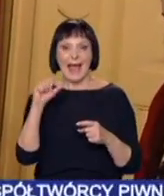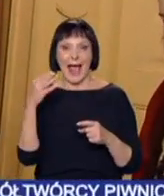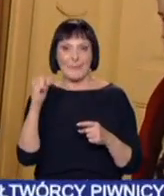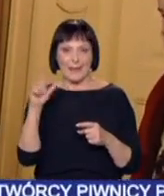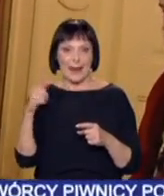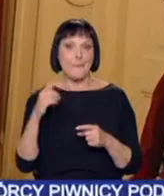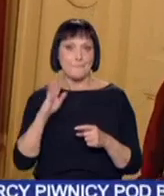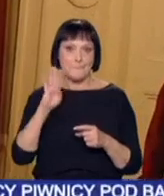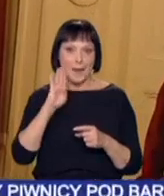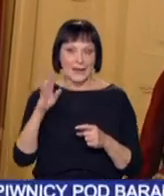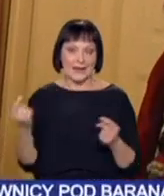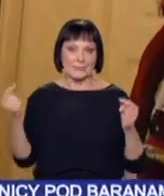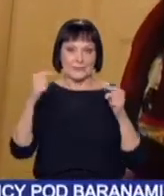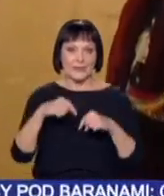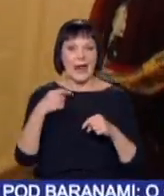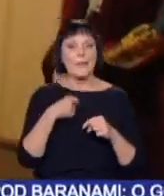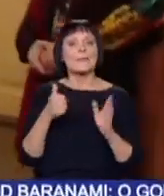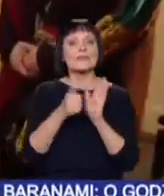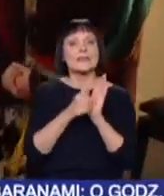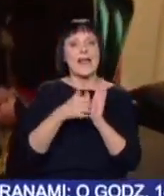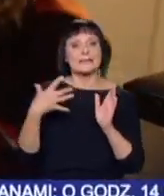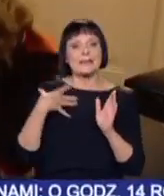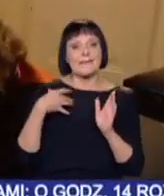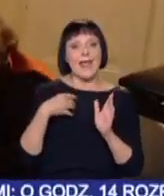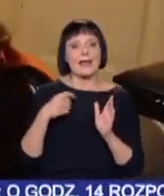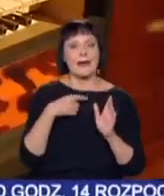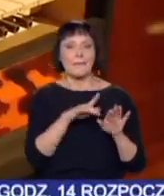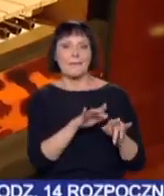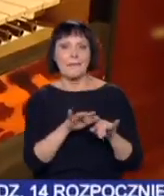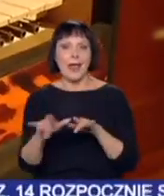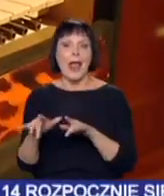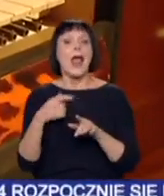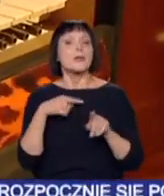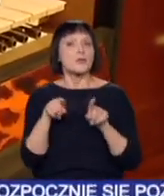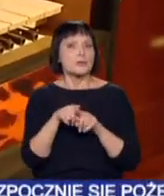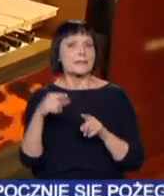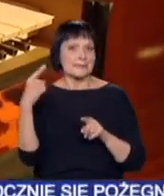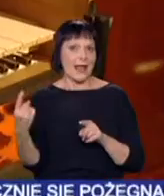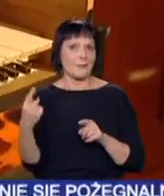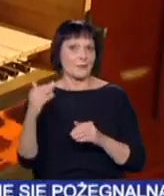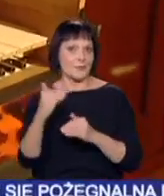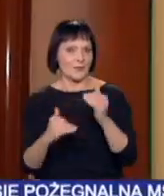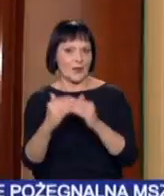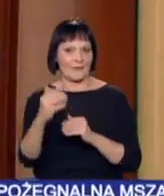z Belgii przyjechał z rekonstrukcją szesnastowiecznych niemieckich klawi organów, które sam zbudował.